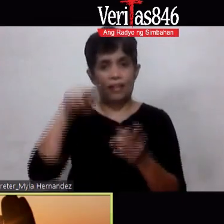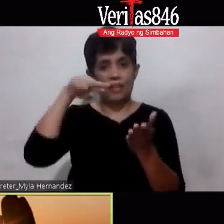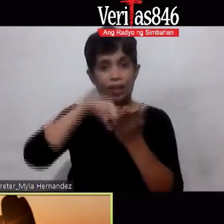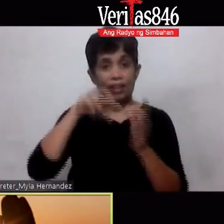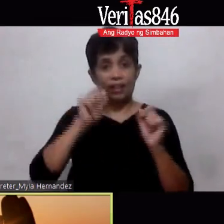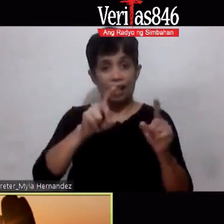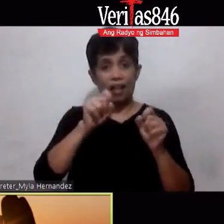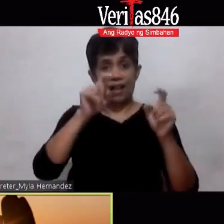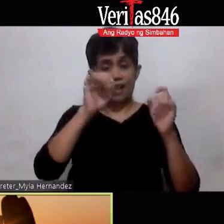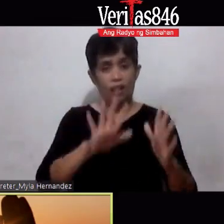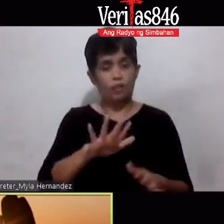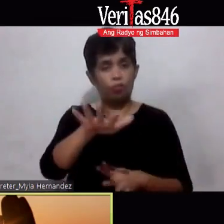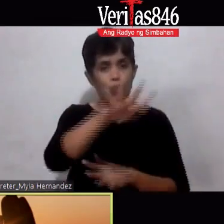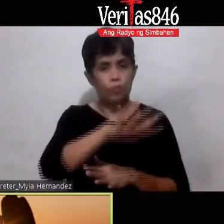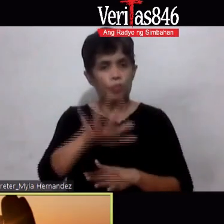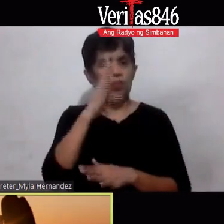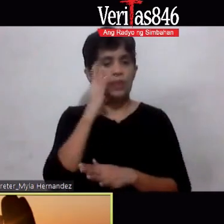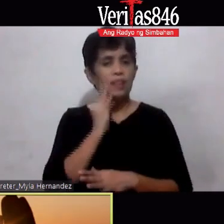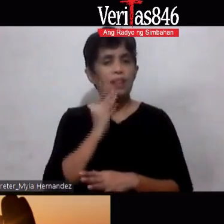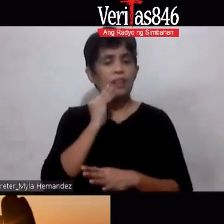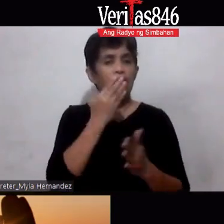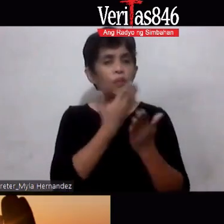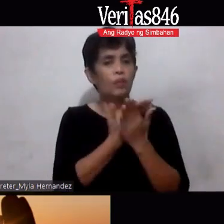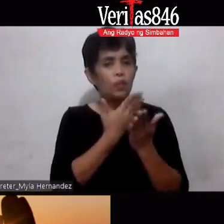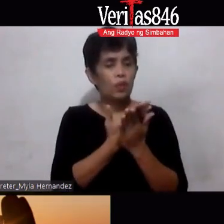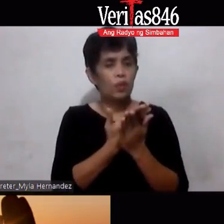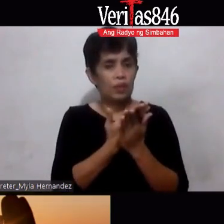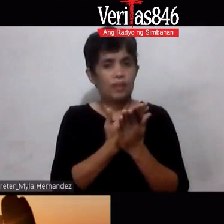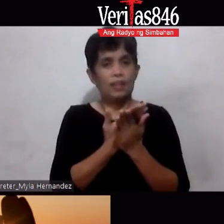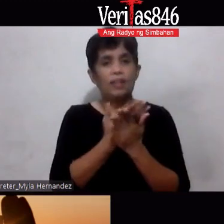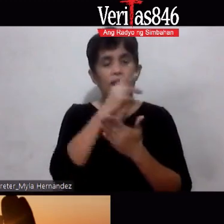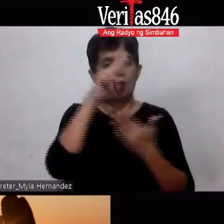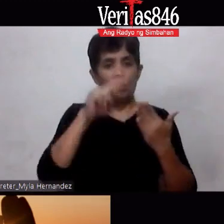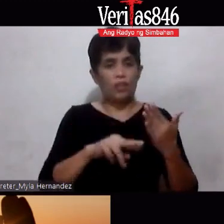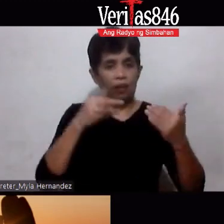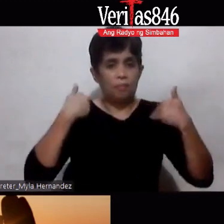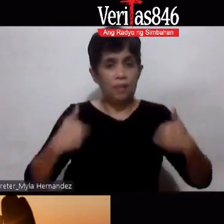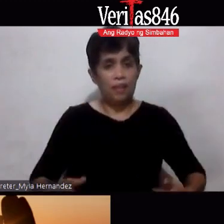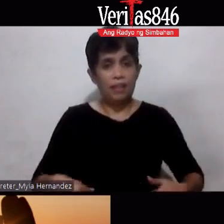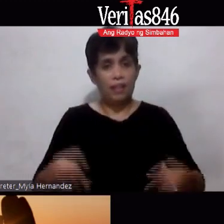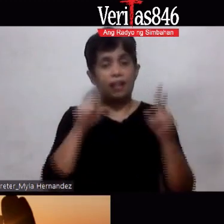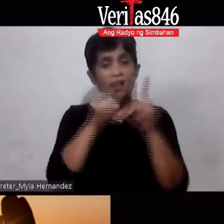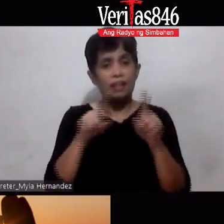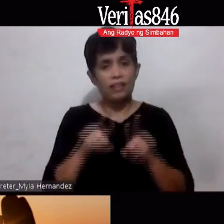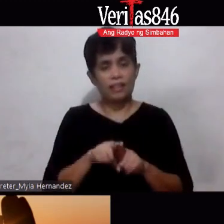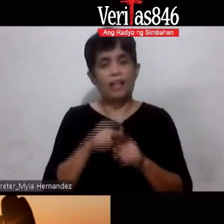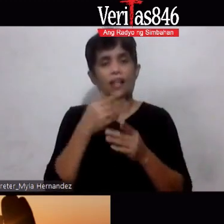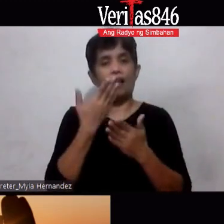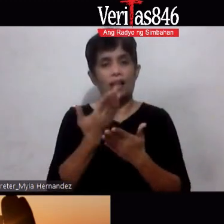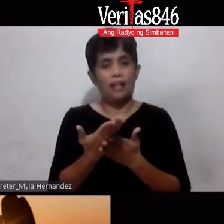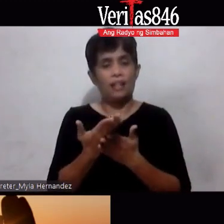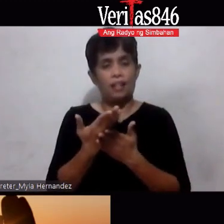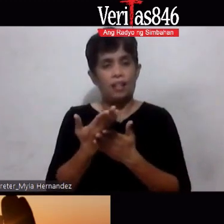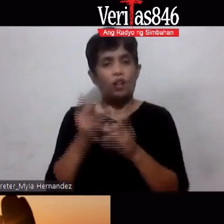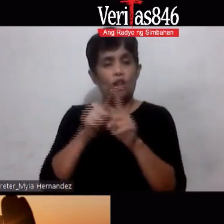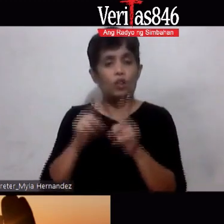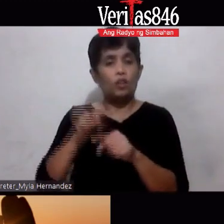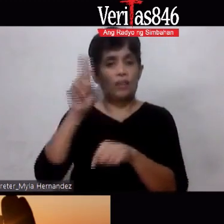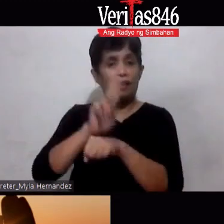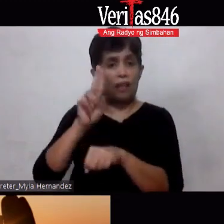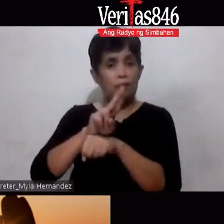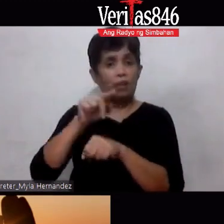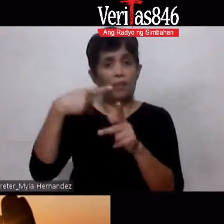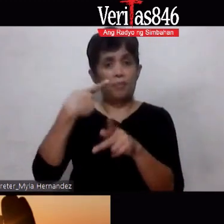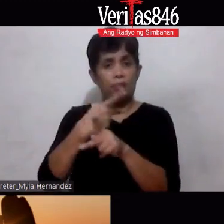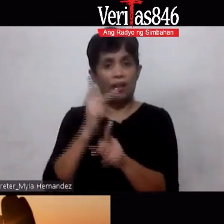yung mga naranasan nilang kabutihan sa kanilang pangangatawan bilang reseller o bilang tagagamit ng ating produktor si